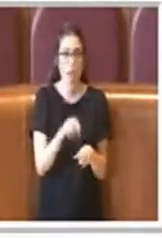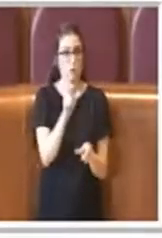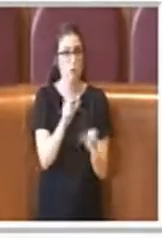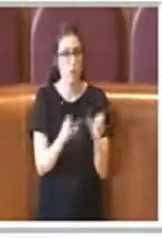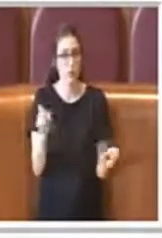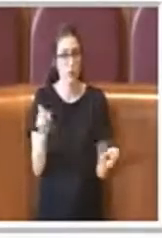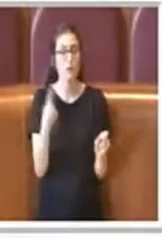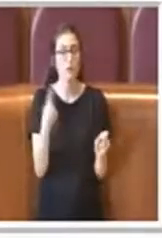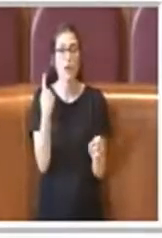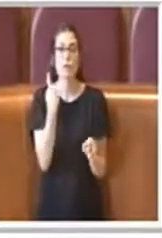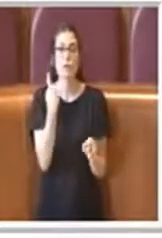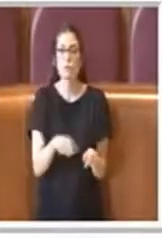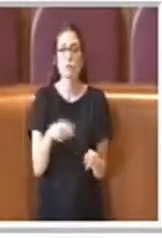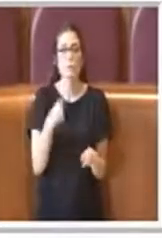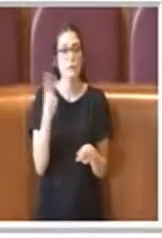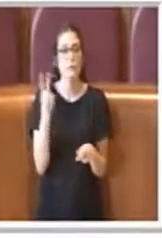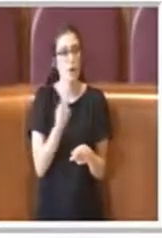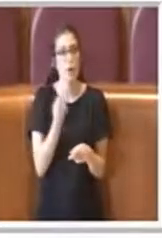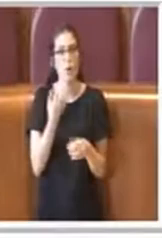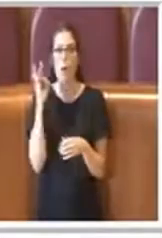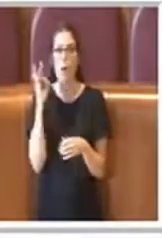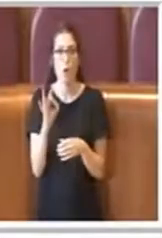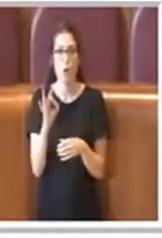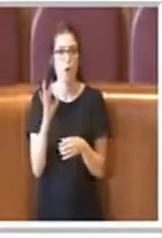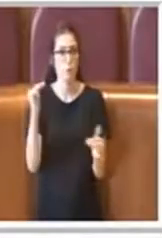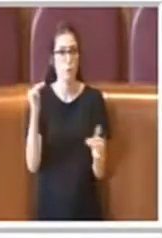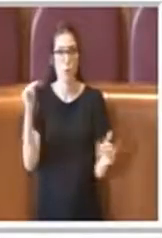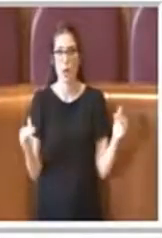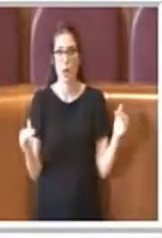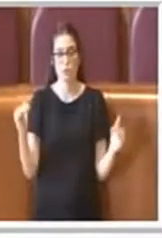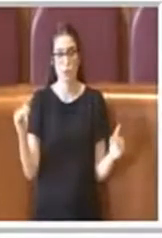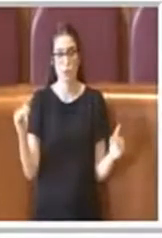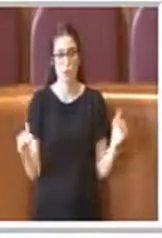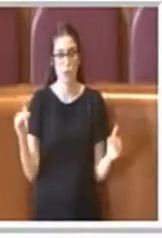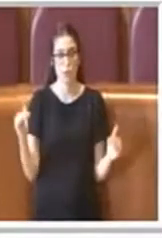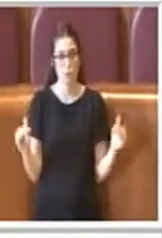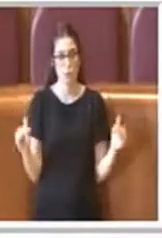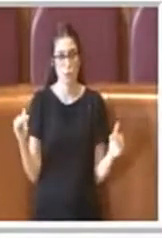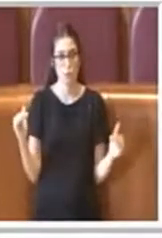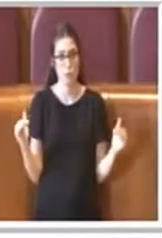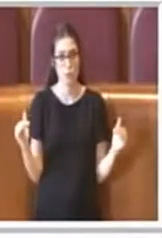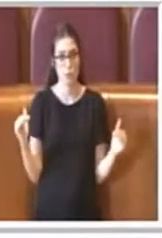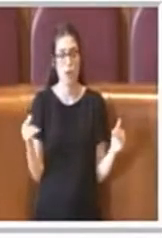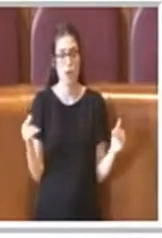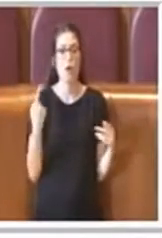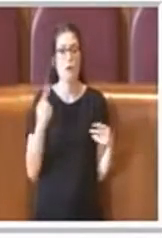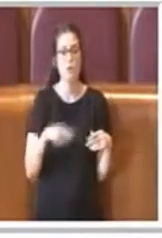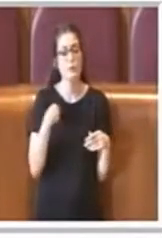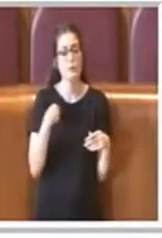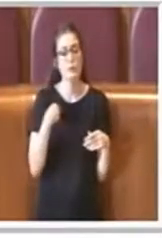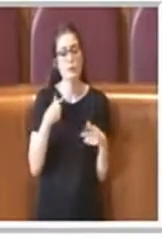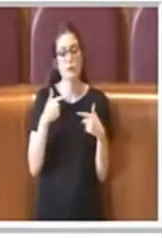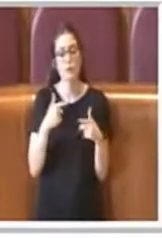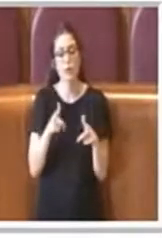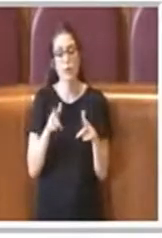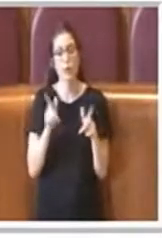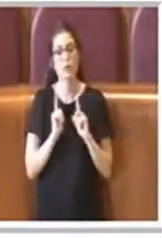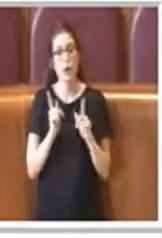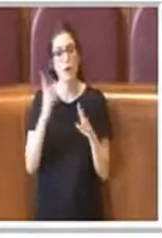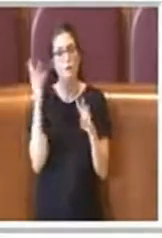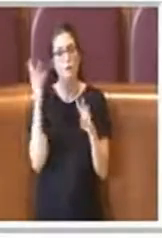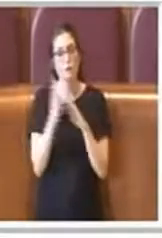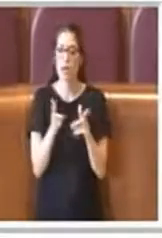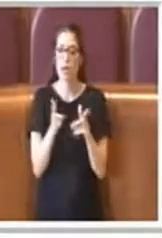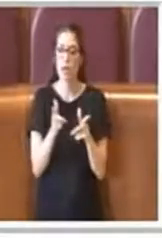questo sia un ottimo bilanciamento che consente tra l'altro una tracciabilità, una trasparenza e soprattutto una